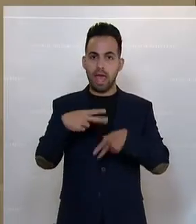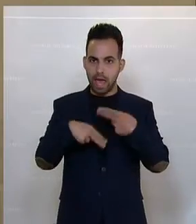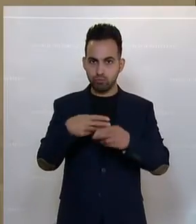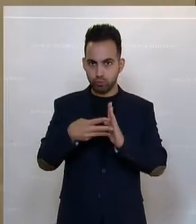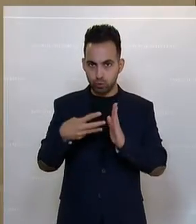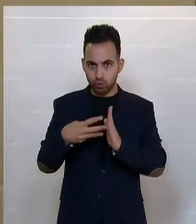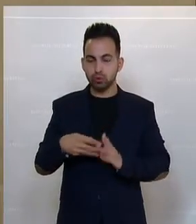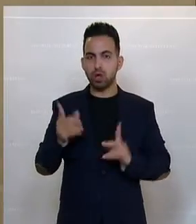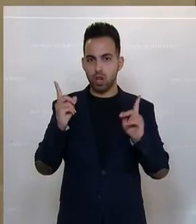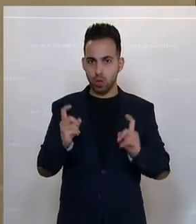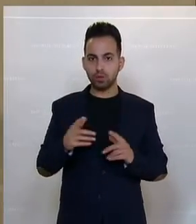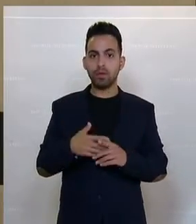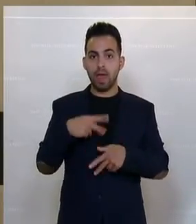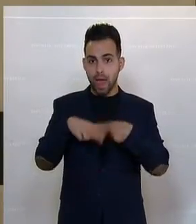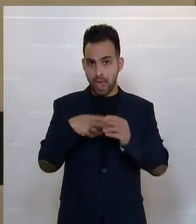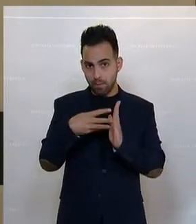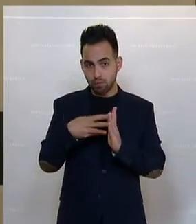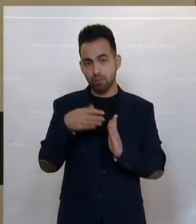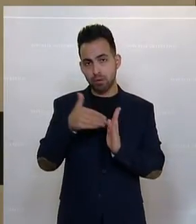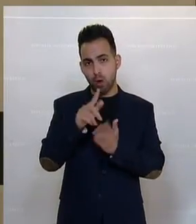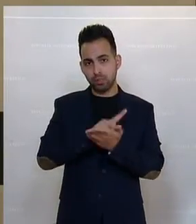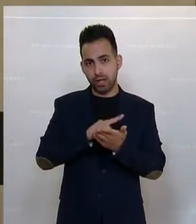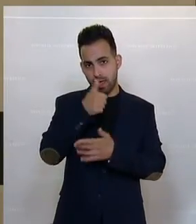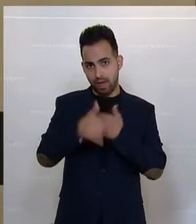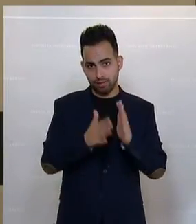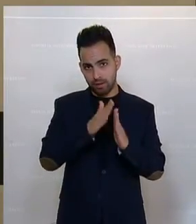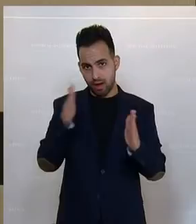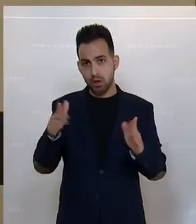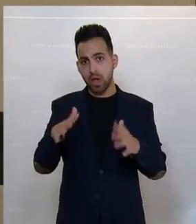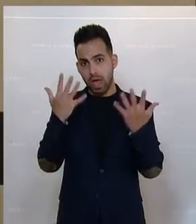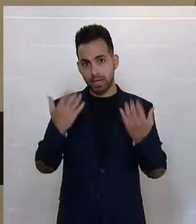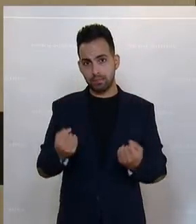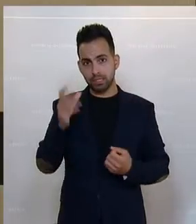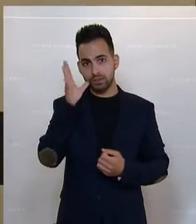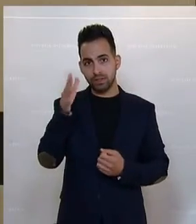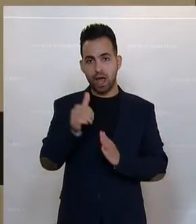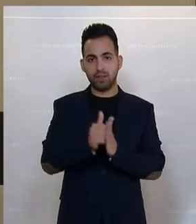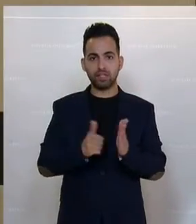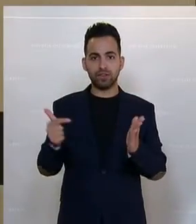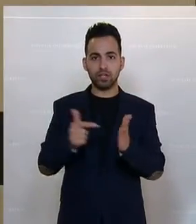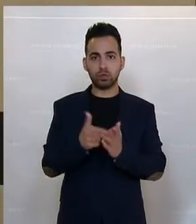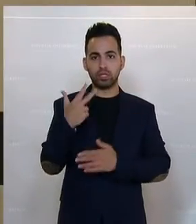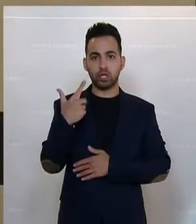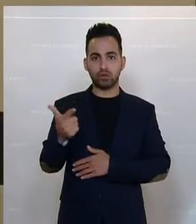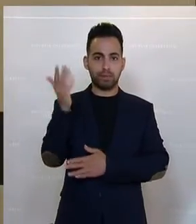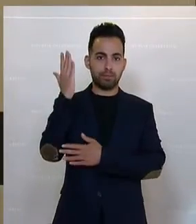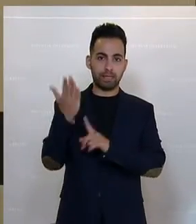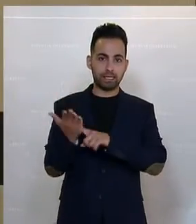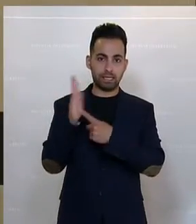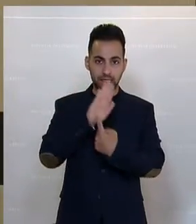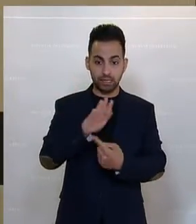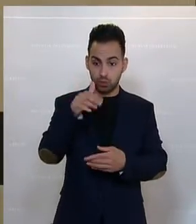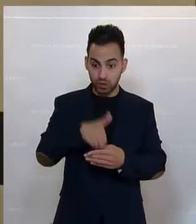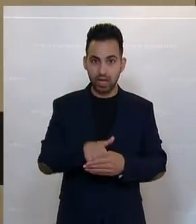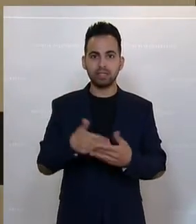anfangen. Die Erhebung wird ein Jahr dauern und das Ergebnis wird dann Anfang 2023 präsentiert werden. Und das